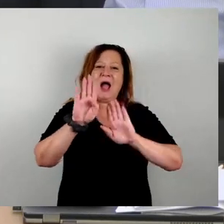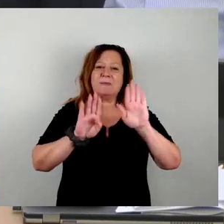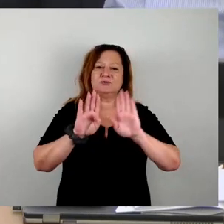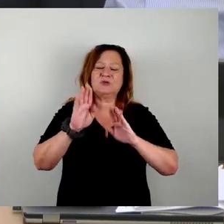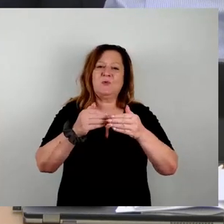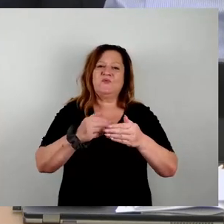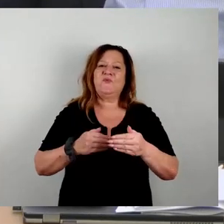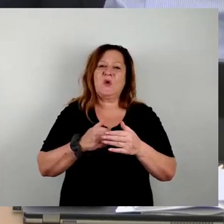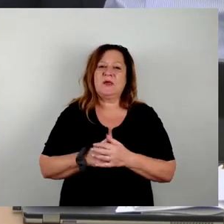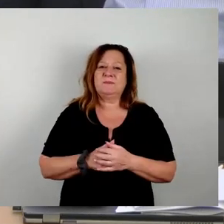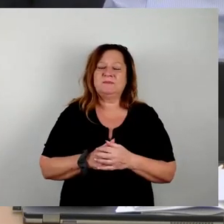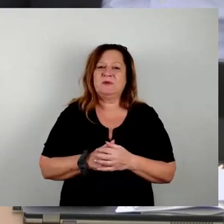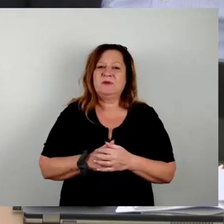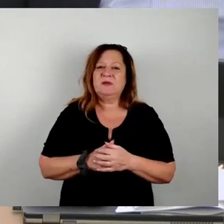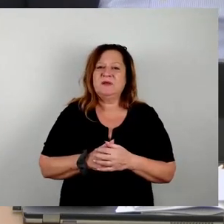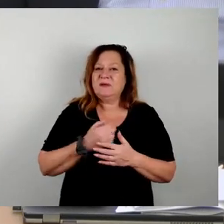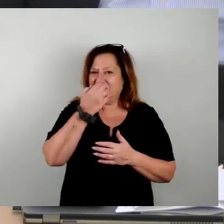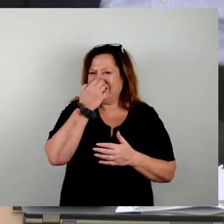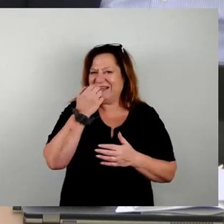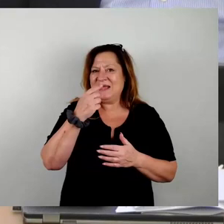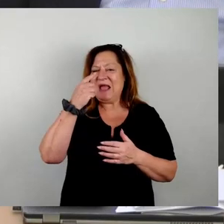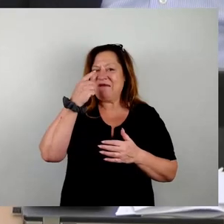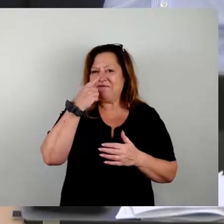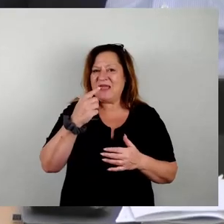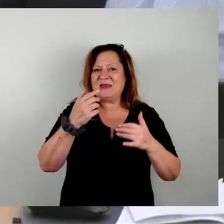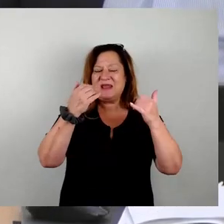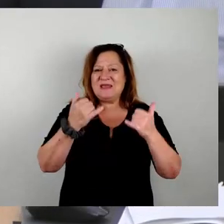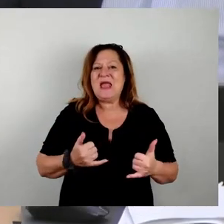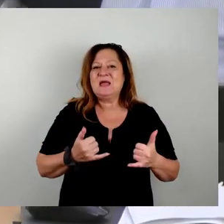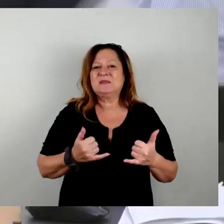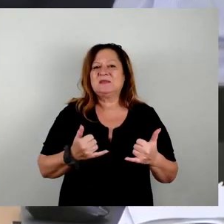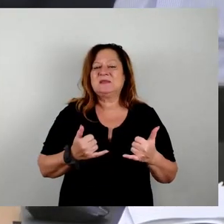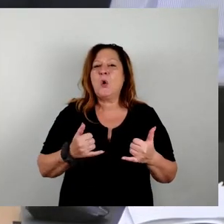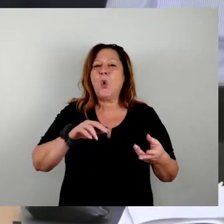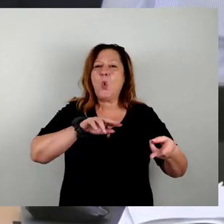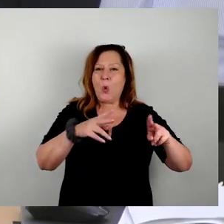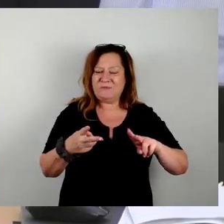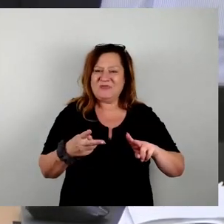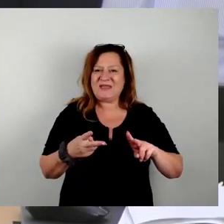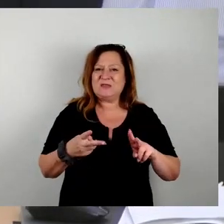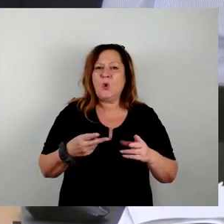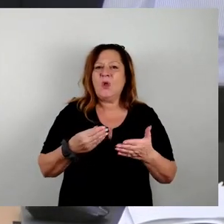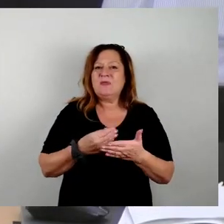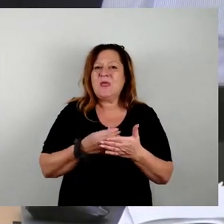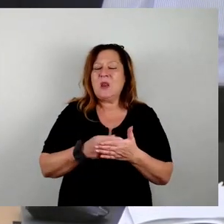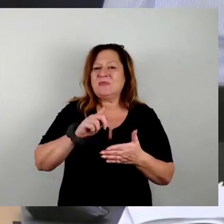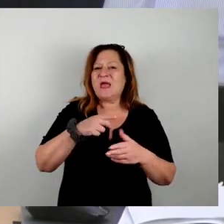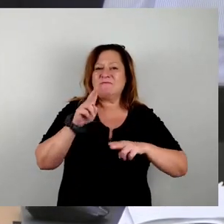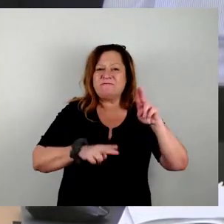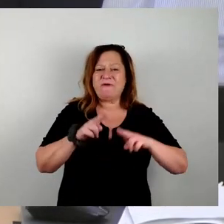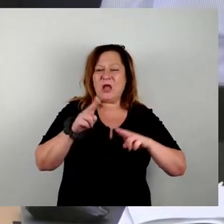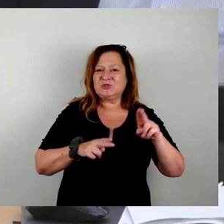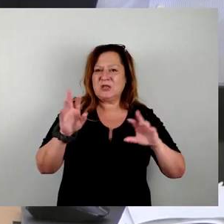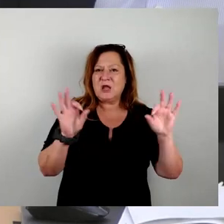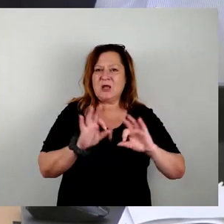Also, wenn Sie jetzt das in ein Darlehen ändern wollten, geben Sie verschiedenste Gefährtungen ein. Die erste Gefährtung ist,